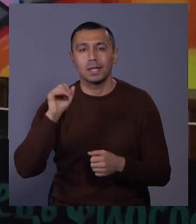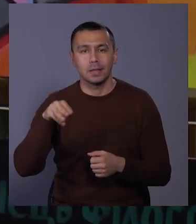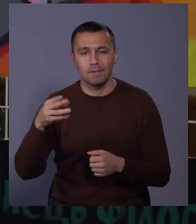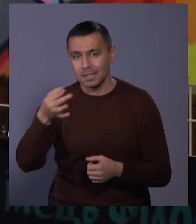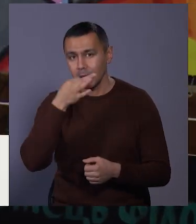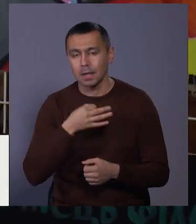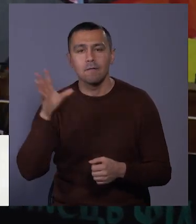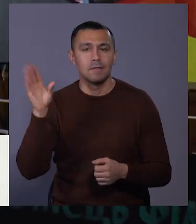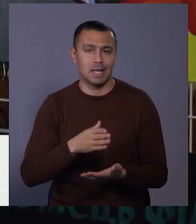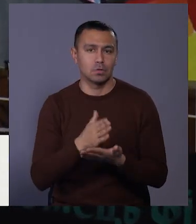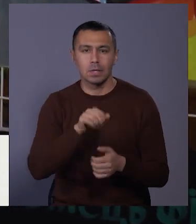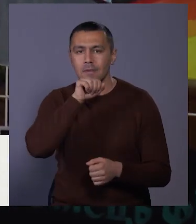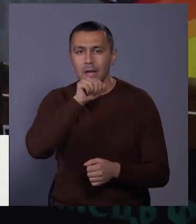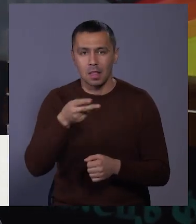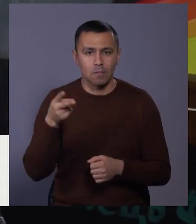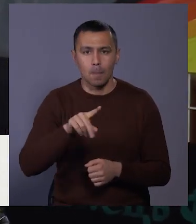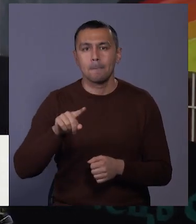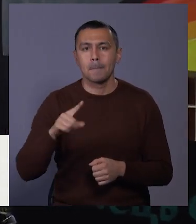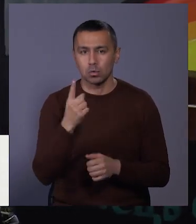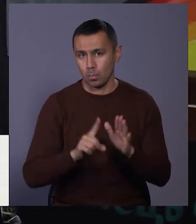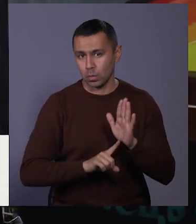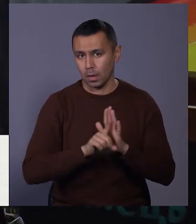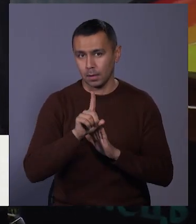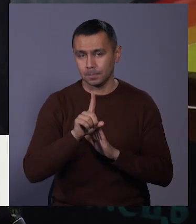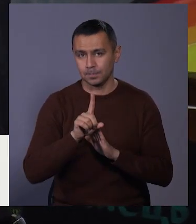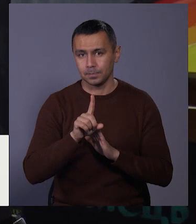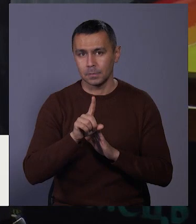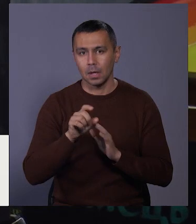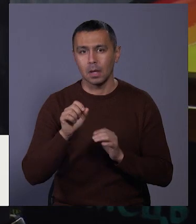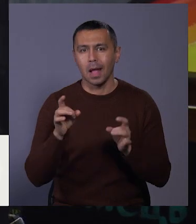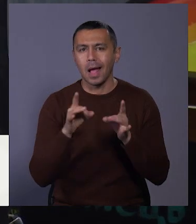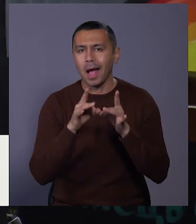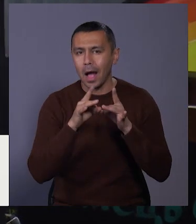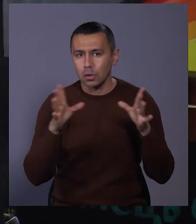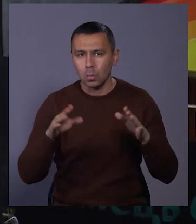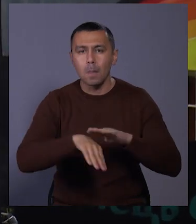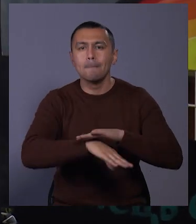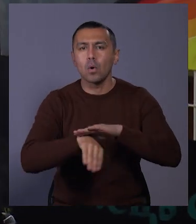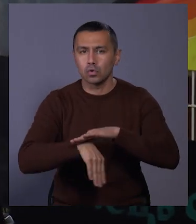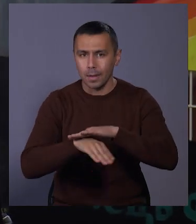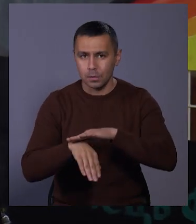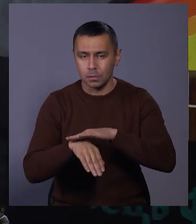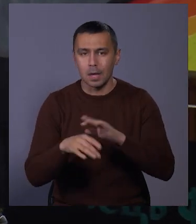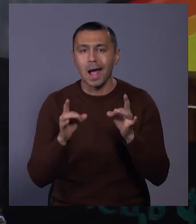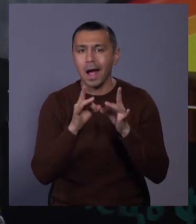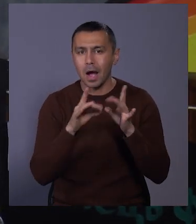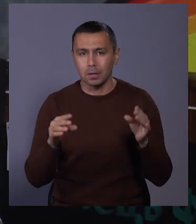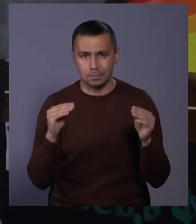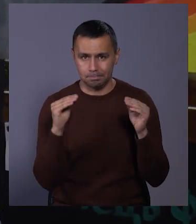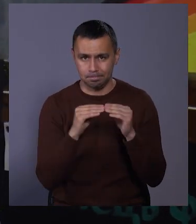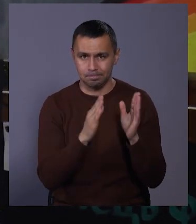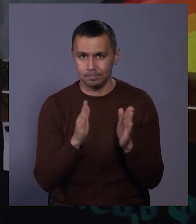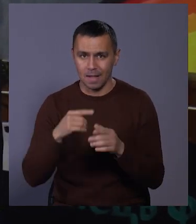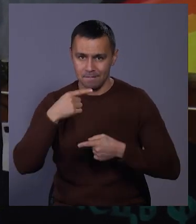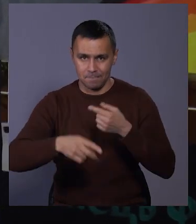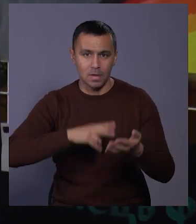сказав, усе існує завдяки двом першопочаткам – атомам і порожнечі. Атоми незмінні і